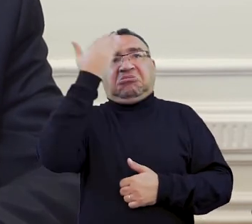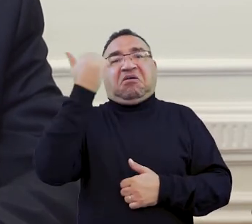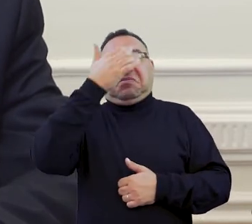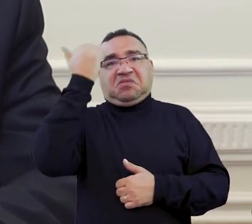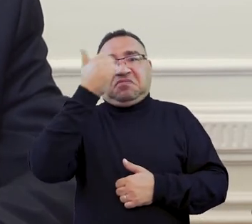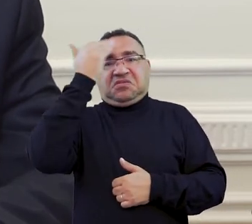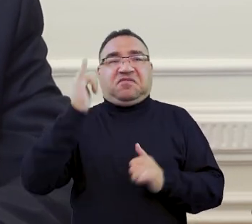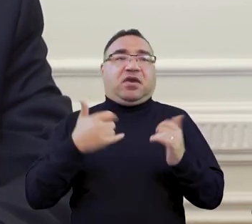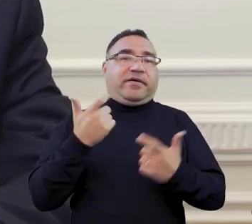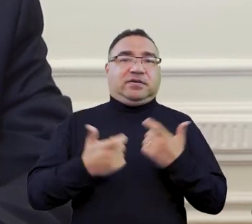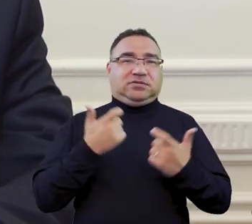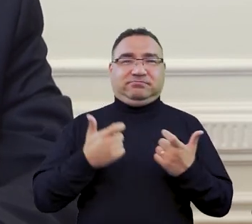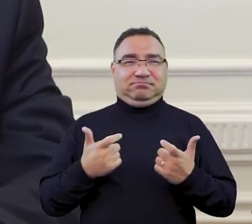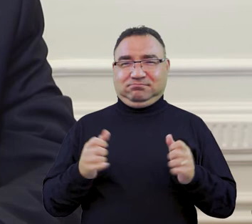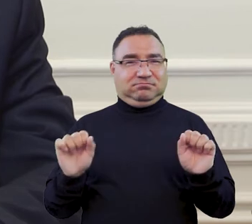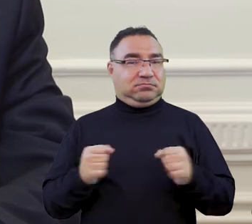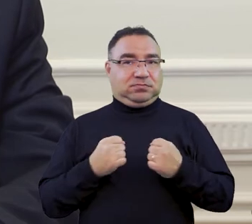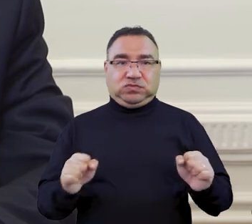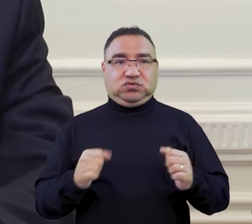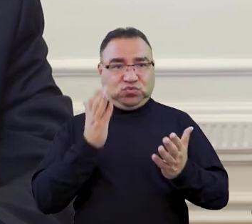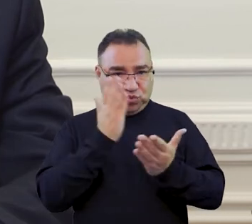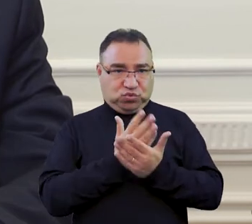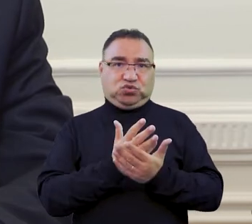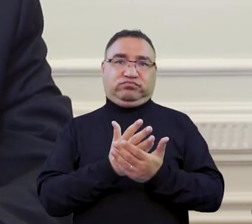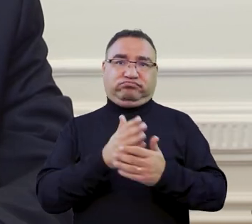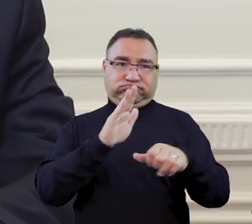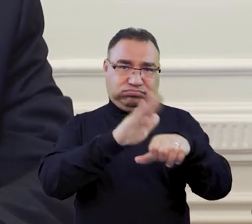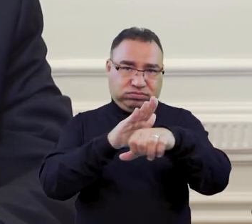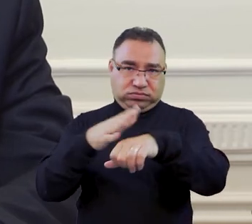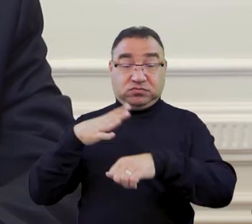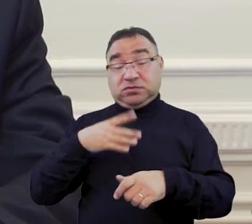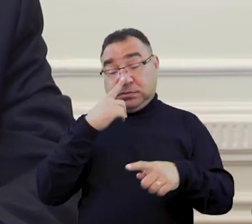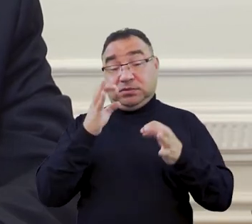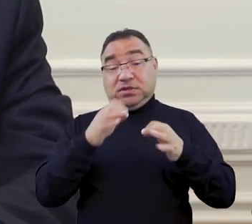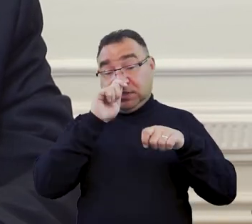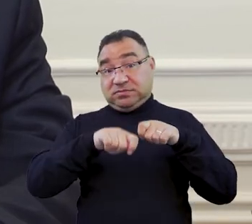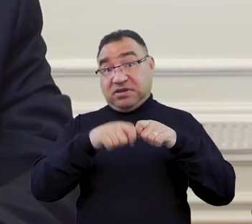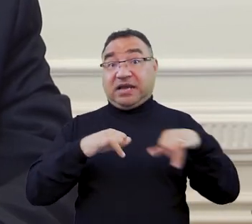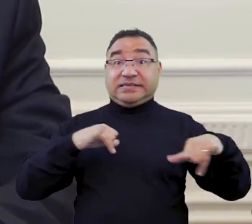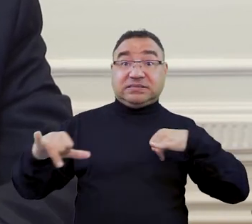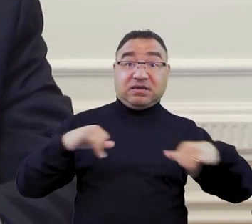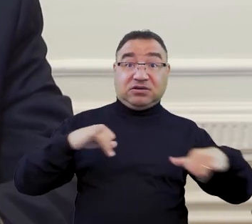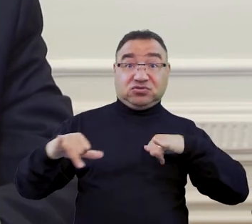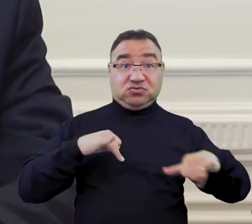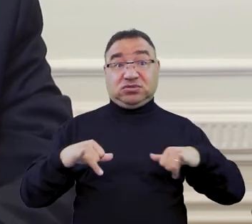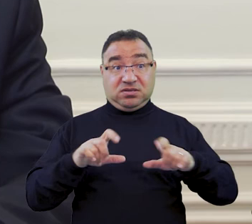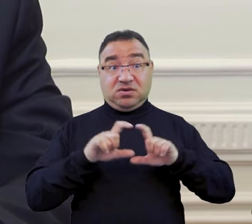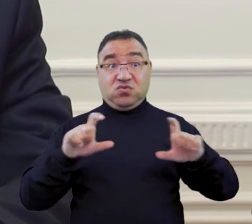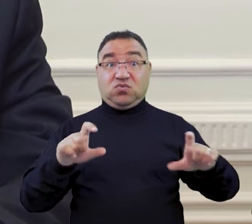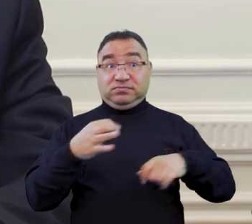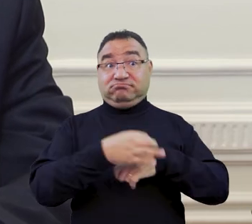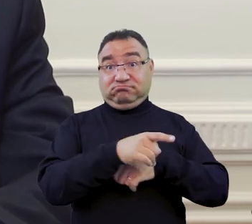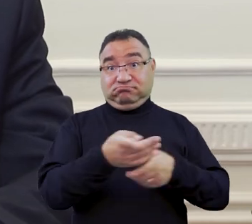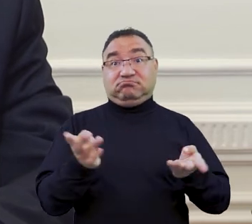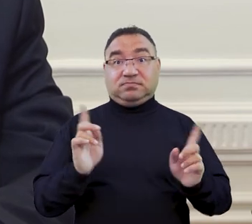wiedzy, że nie wiedzą, jak to zorganizować. No to jest też sprawdzian sposobu zarządzania. Myślę, że